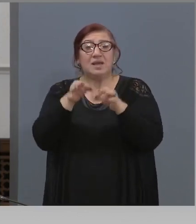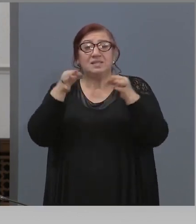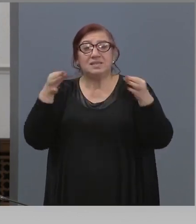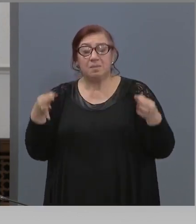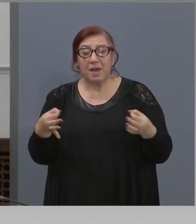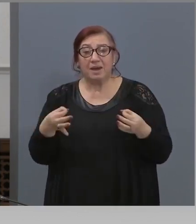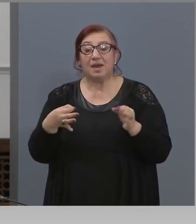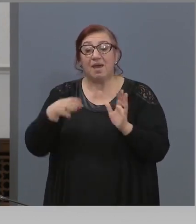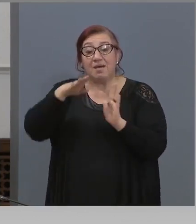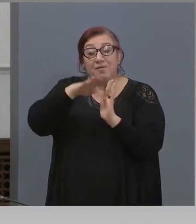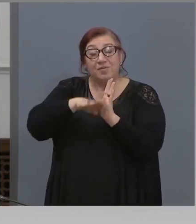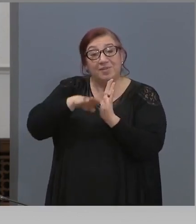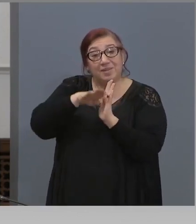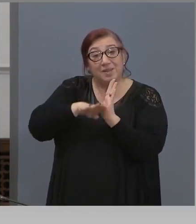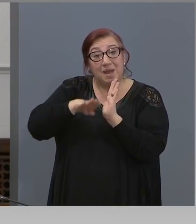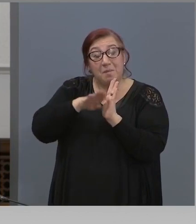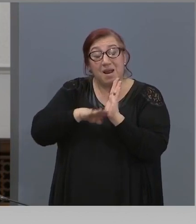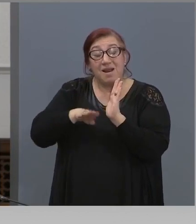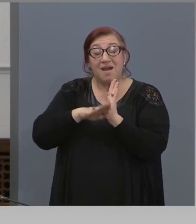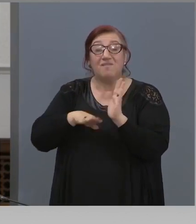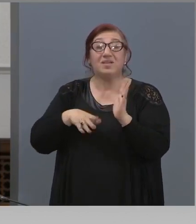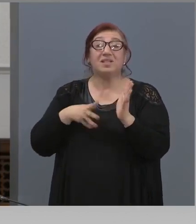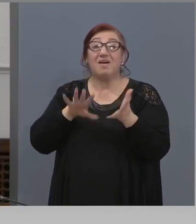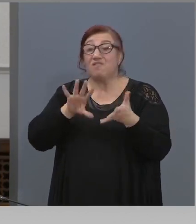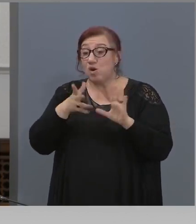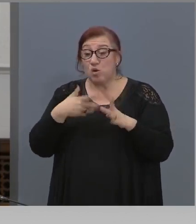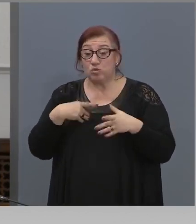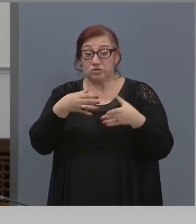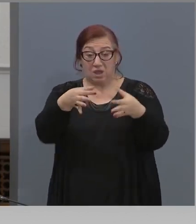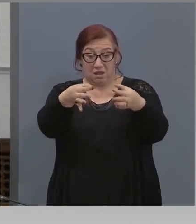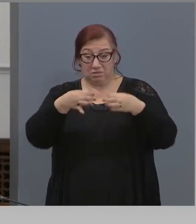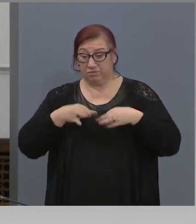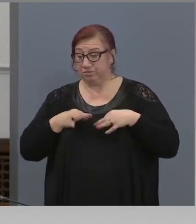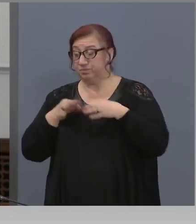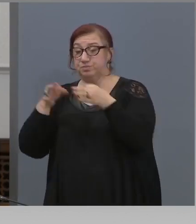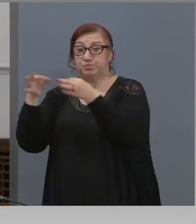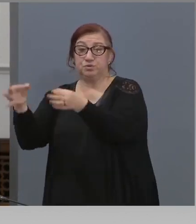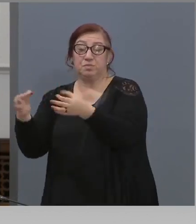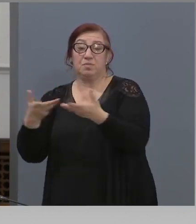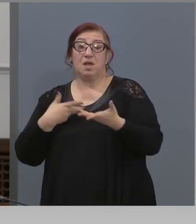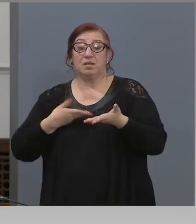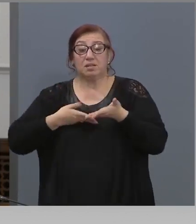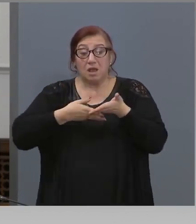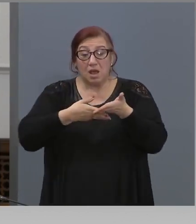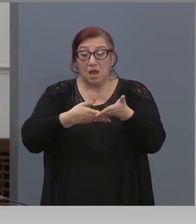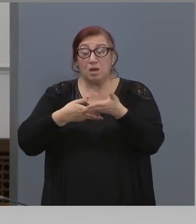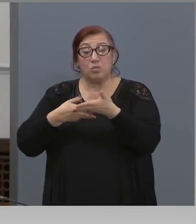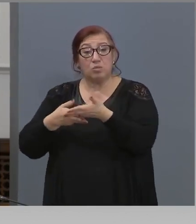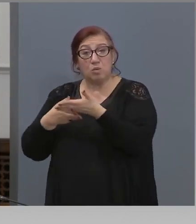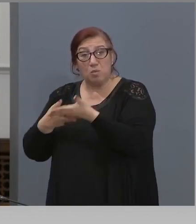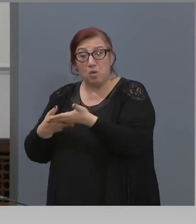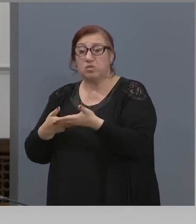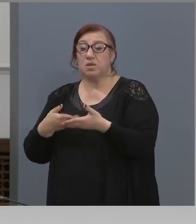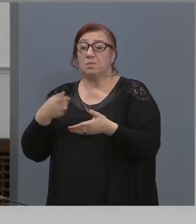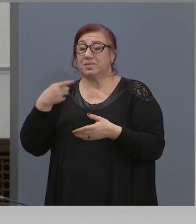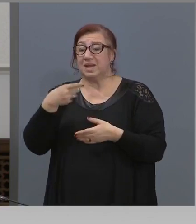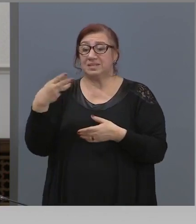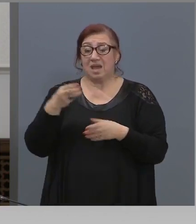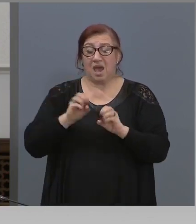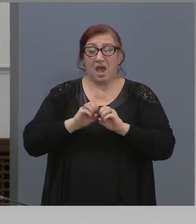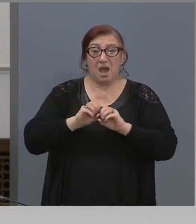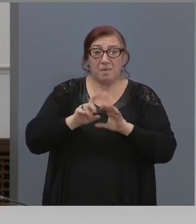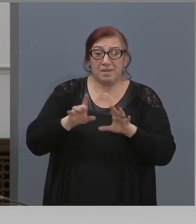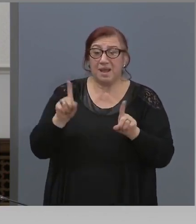снижават с много голяма степен вероятността да предадем заразата и да помогнем тази епидемия да се